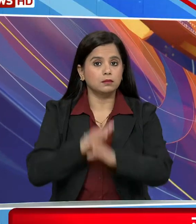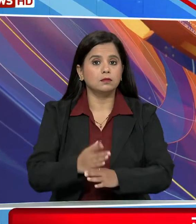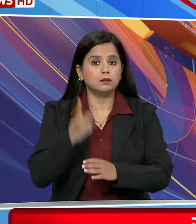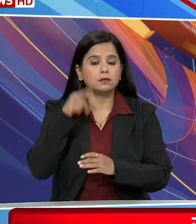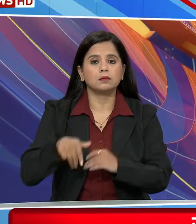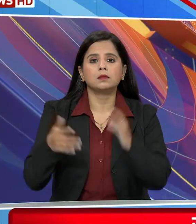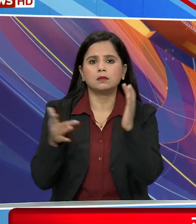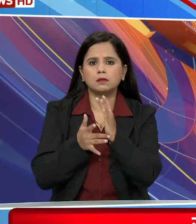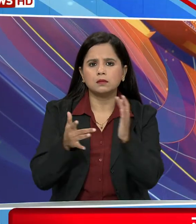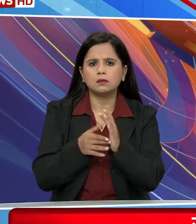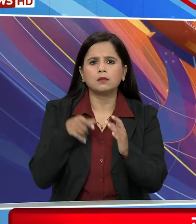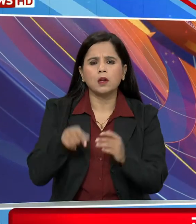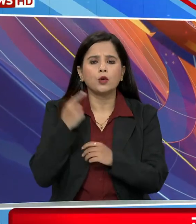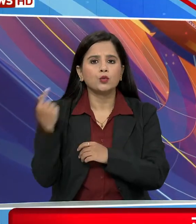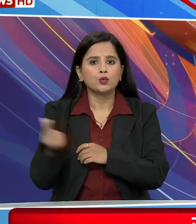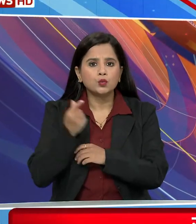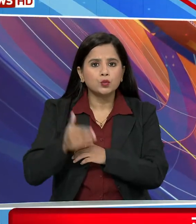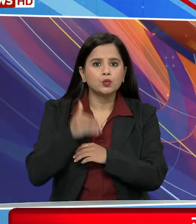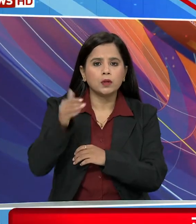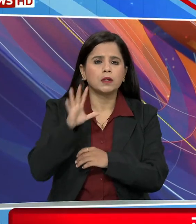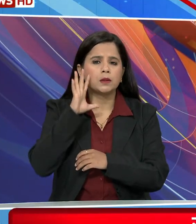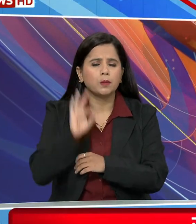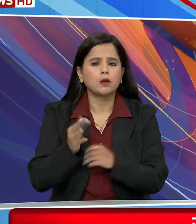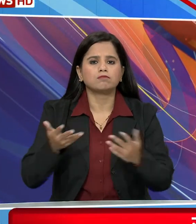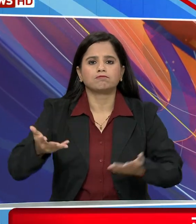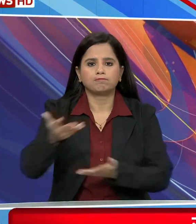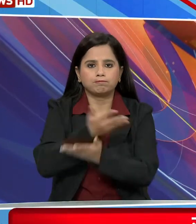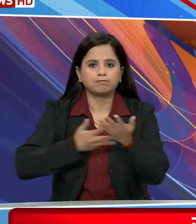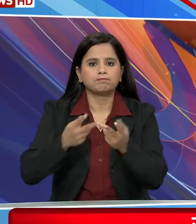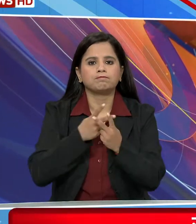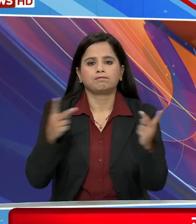प्रद्योगी के इस्तिमाल पर होगी विशेश चर्चा